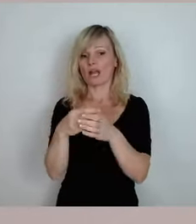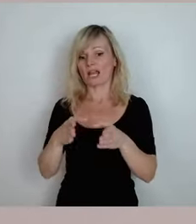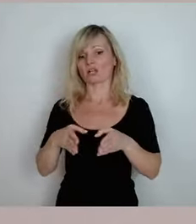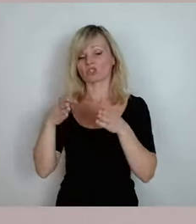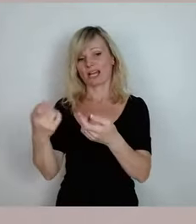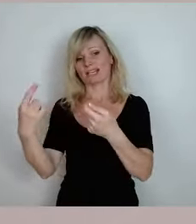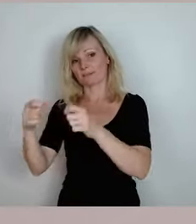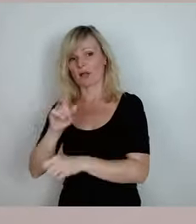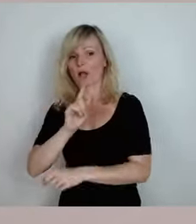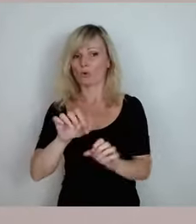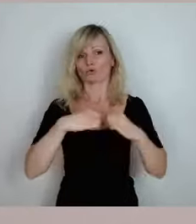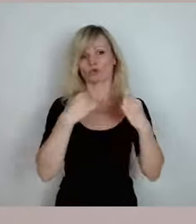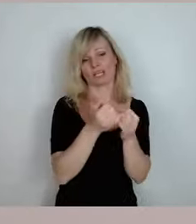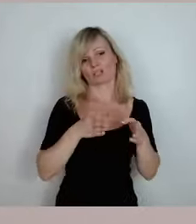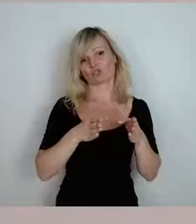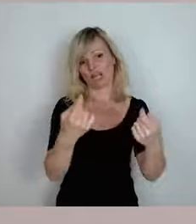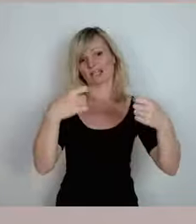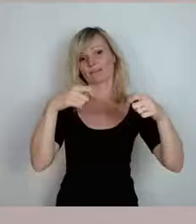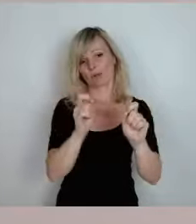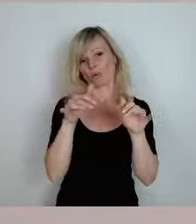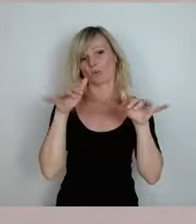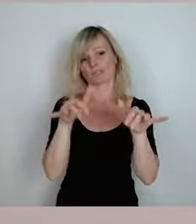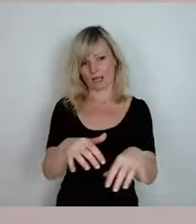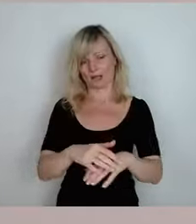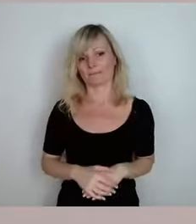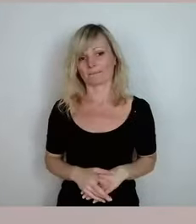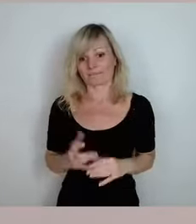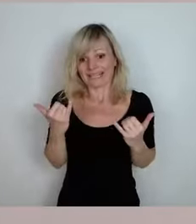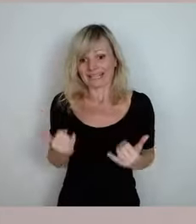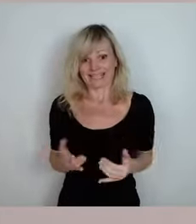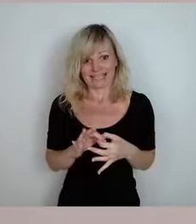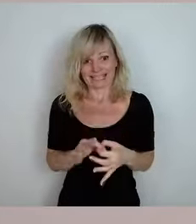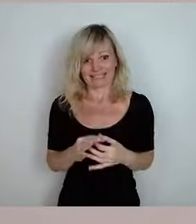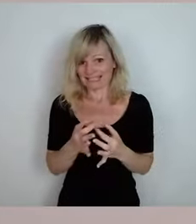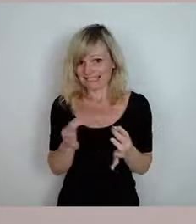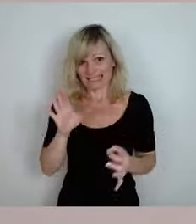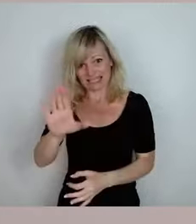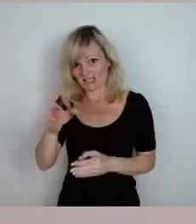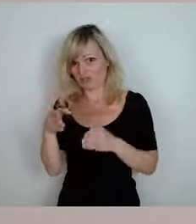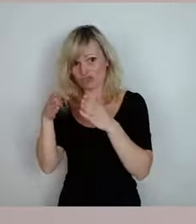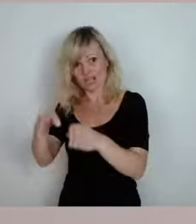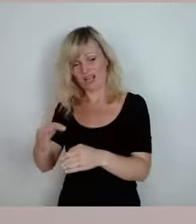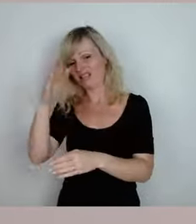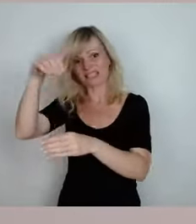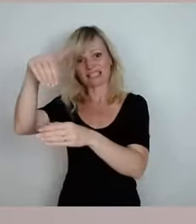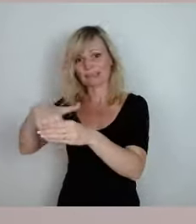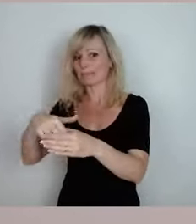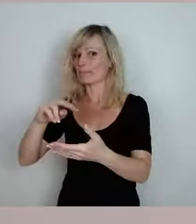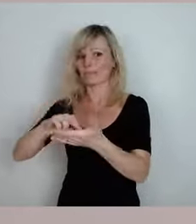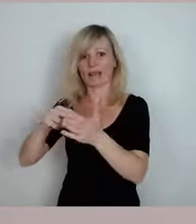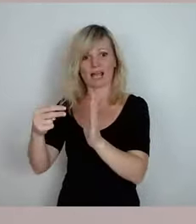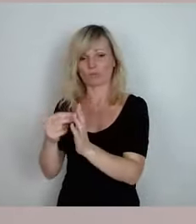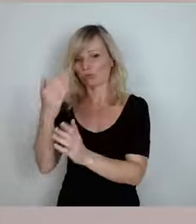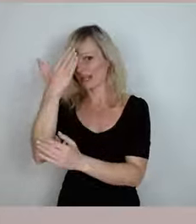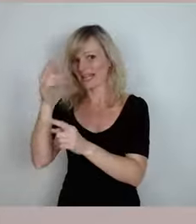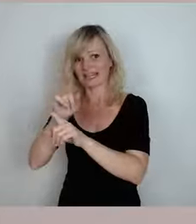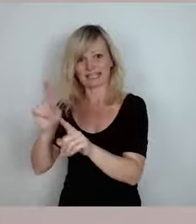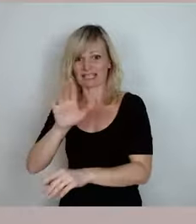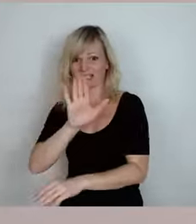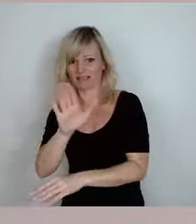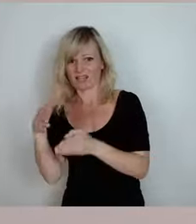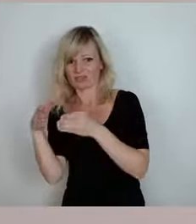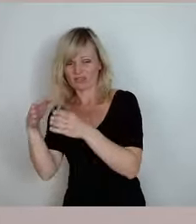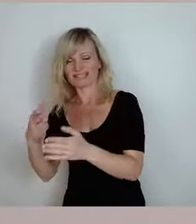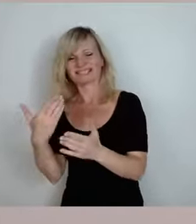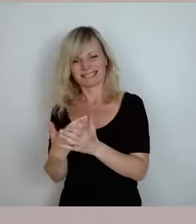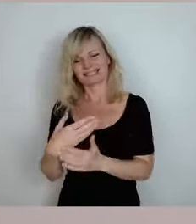Staatsstraßenbau vorhanden sind. Da ist jetzt nichts zu der Straße noch nicht gesagt, weil ich die Planung nicht kenne, aber das ist mal, das ist das Problem. Man muss, wenn